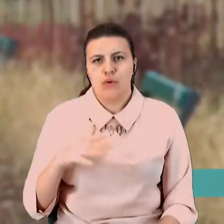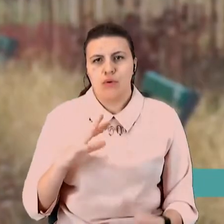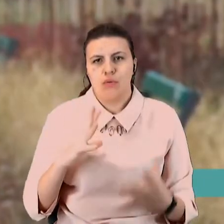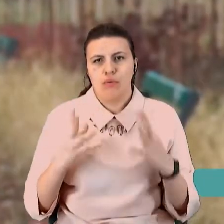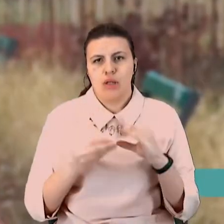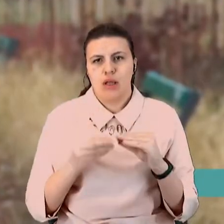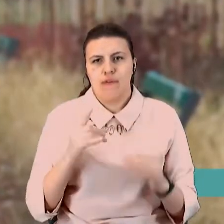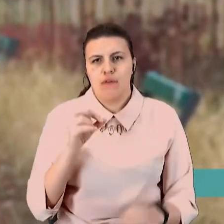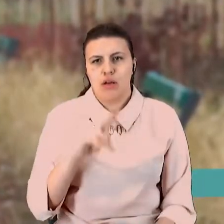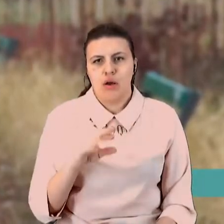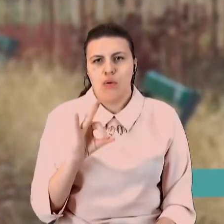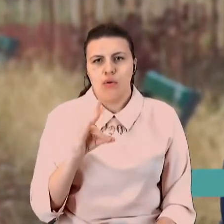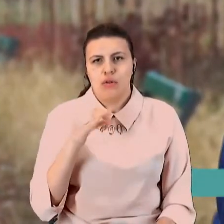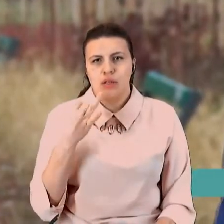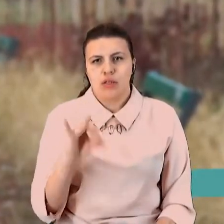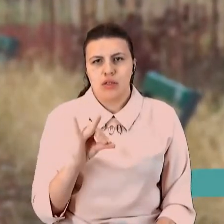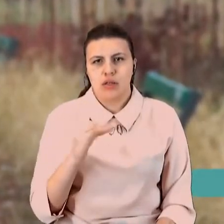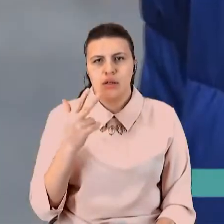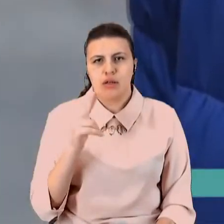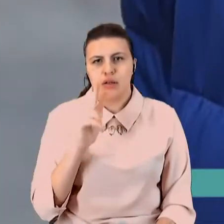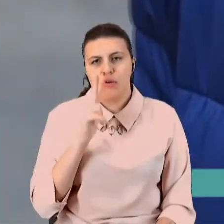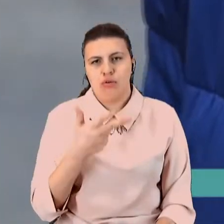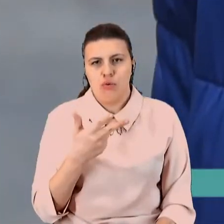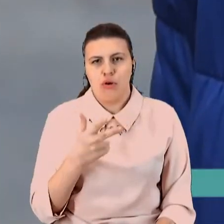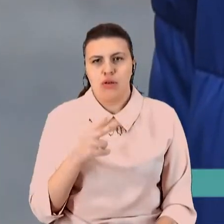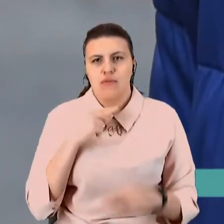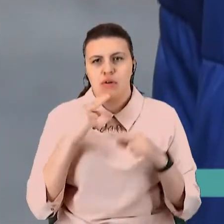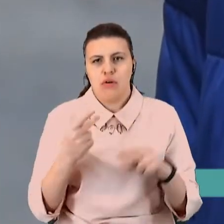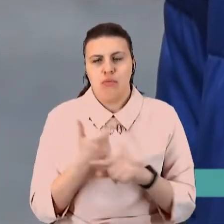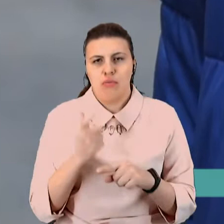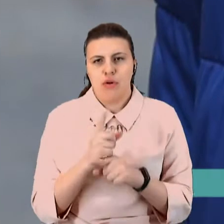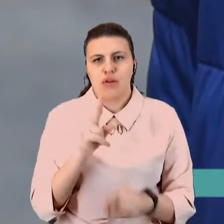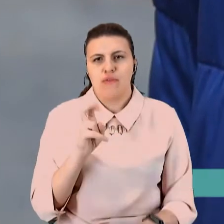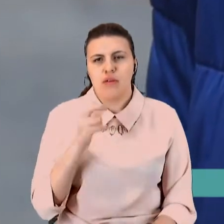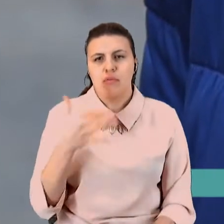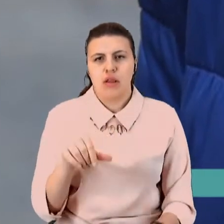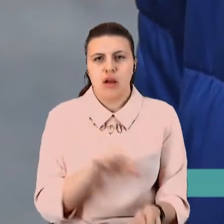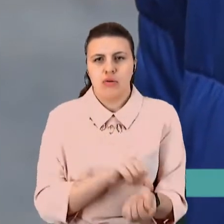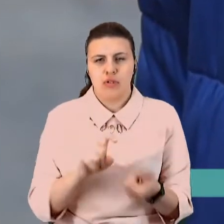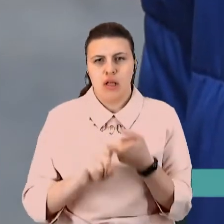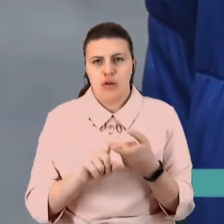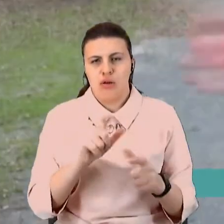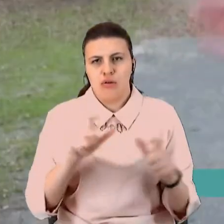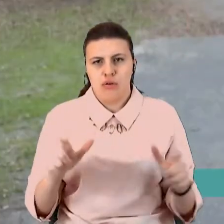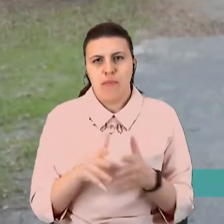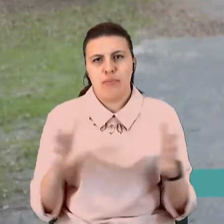Олексія, упродовж трьох років до нього звернулося понад 250 наркозалежних людей, більшість з яких мали віл-інфекцію.